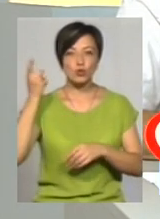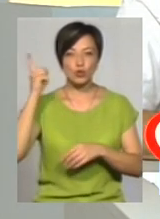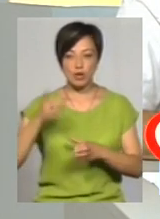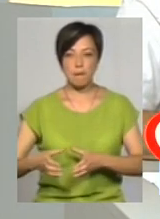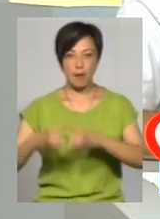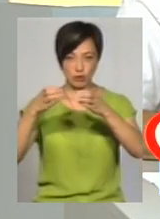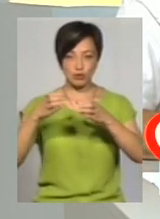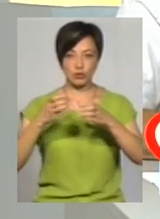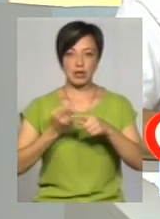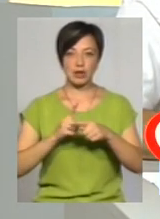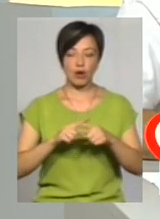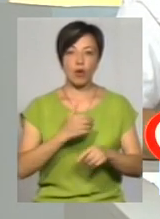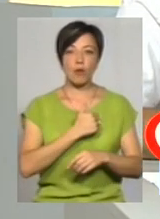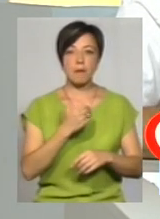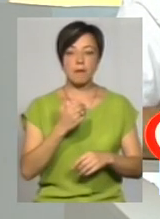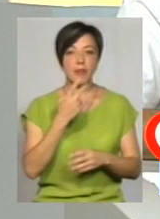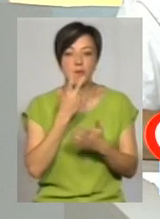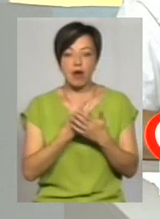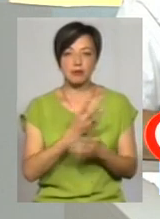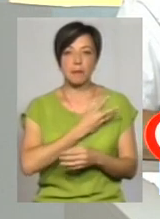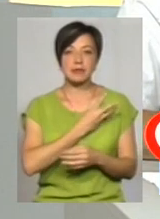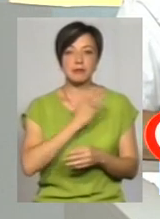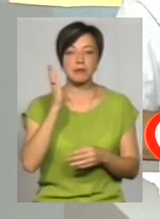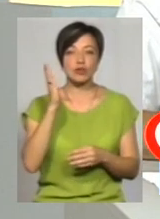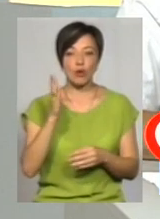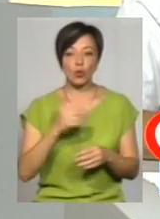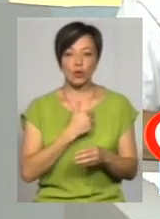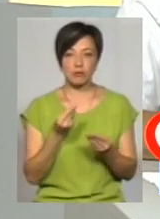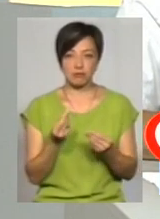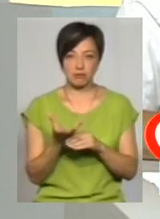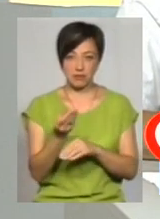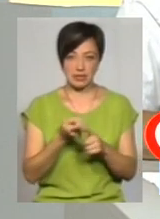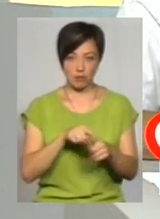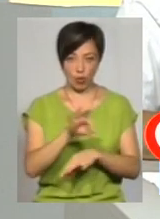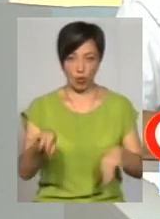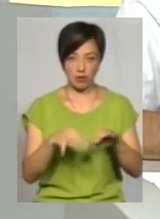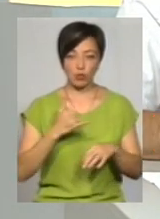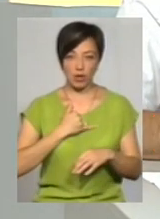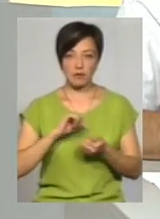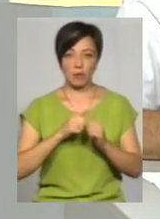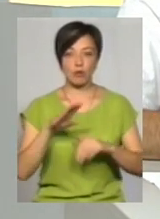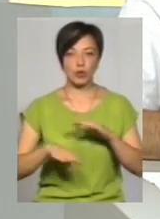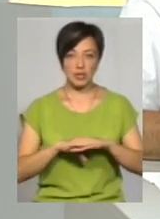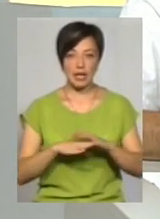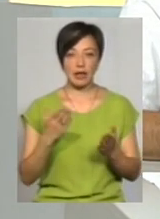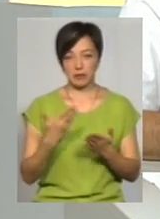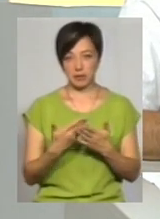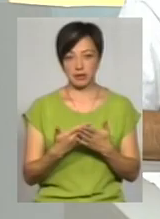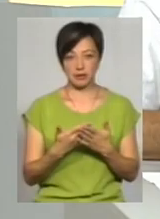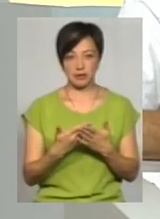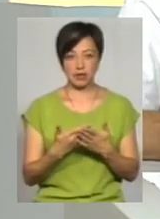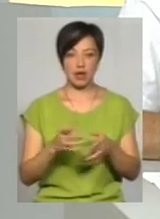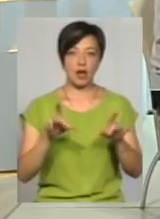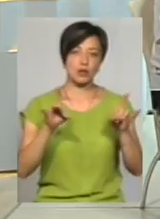бажаючих, яких би хотіли проінвестувати цей проєкт. В нас в Кам'ярському на сьогоднішній день досить, якщо взяти його під